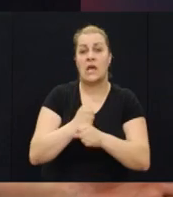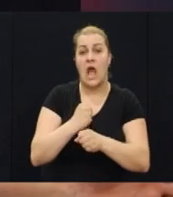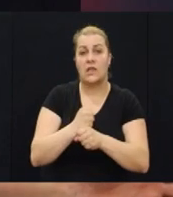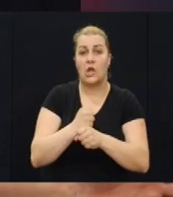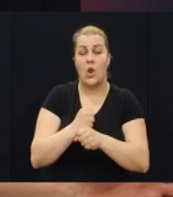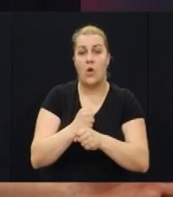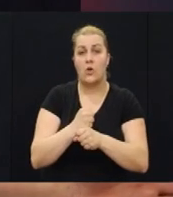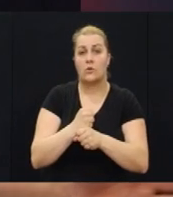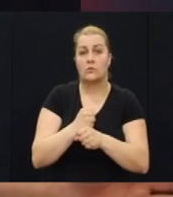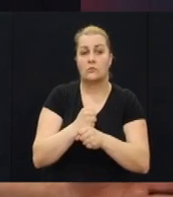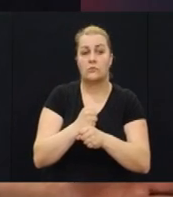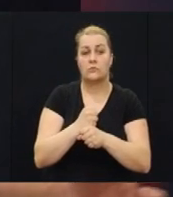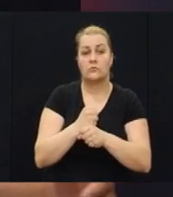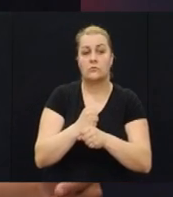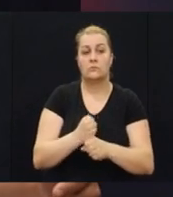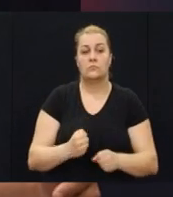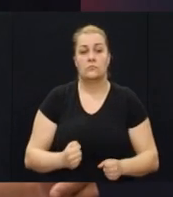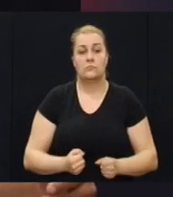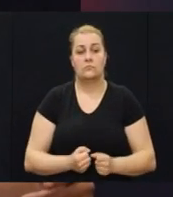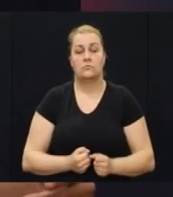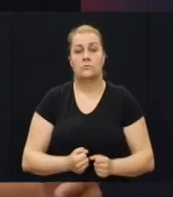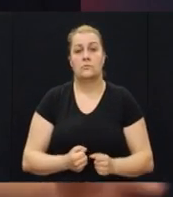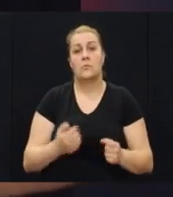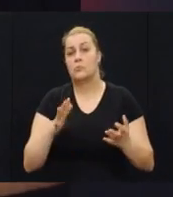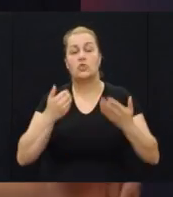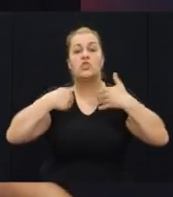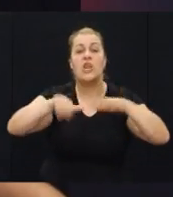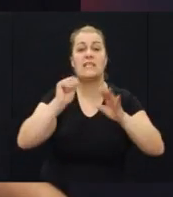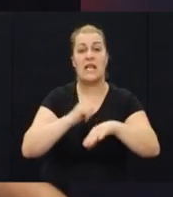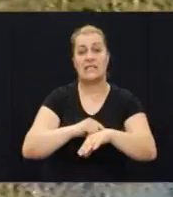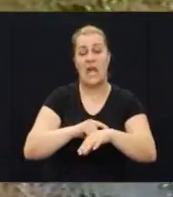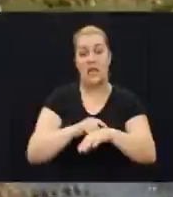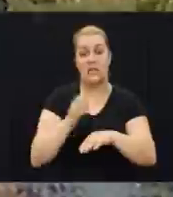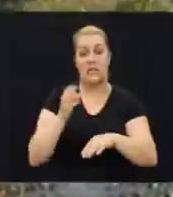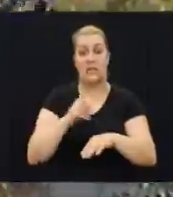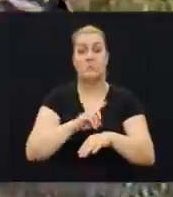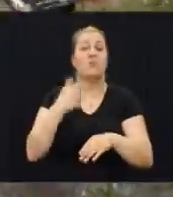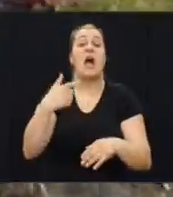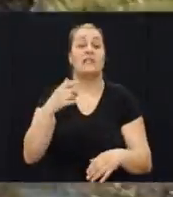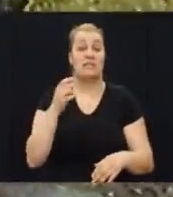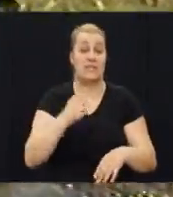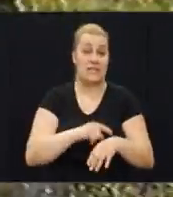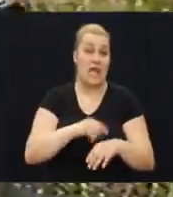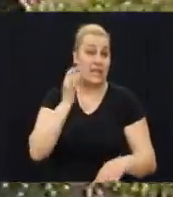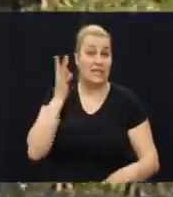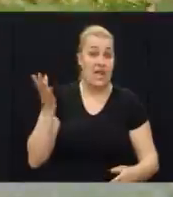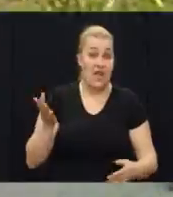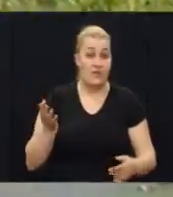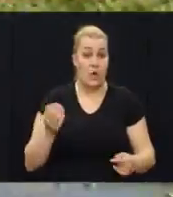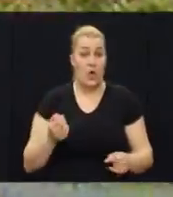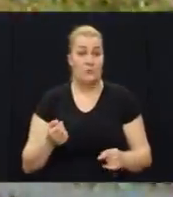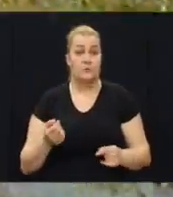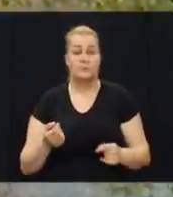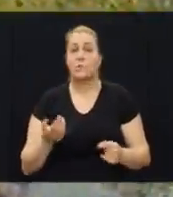radilo je se po 16 sati minimalno dnevno, idu 20. Svetali ste se sa običnim